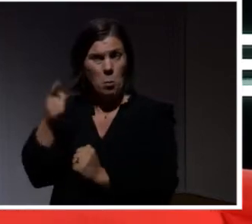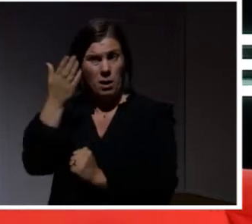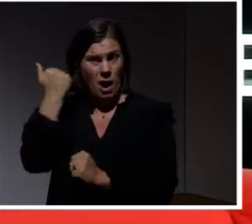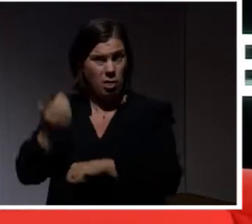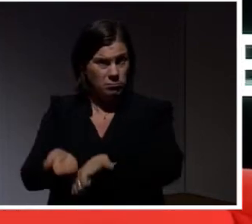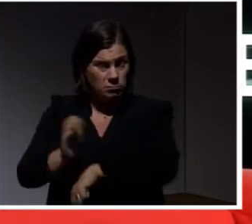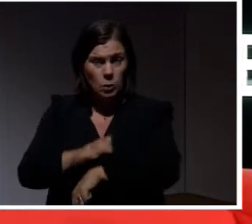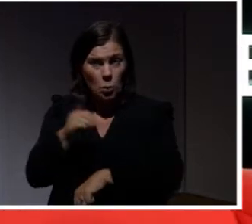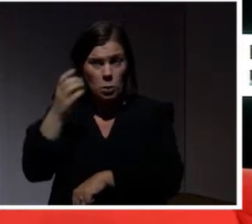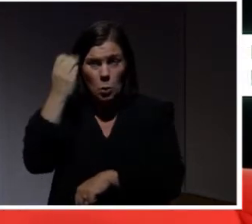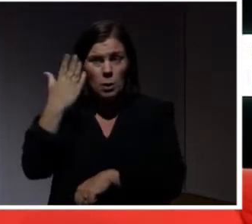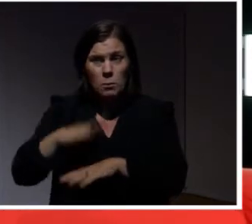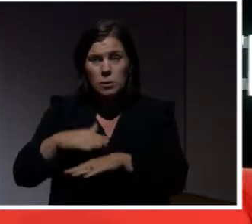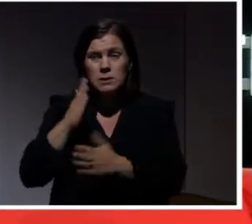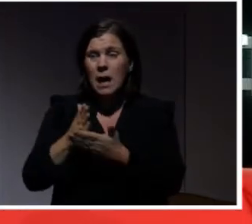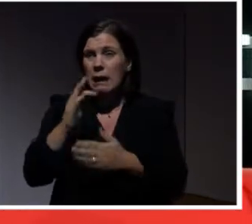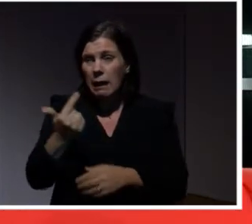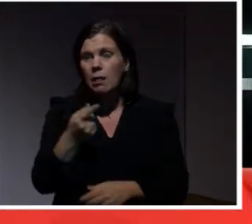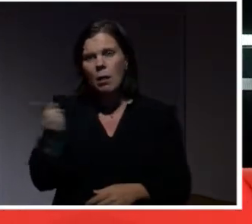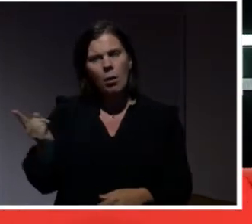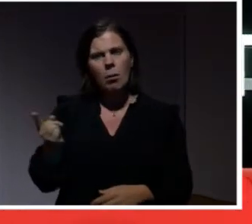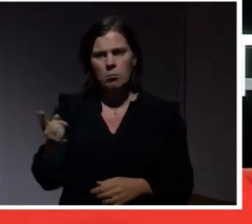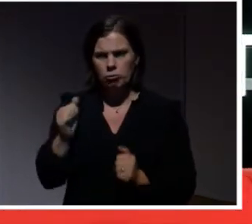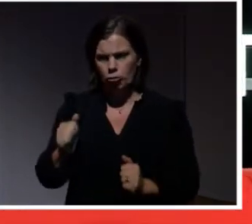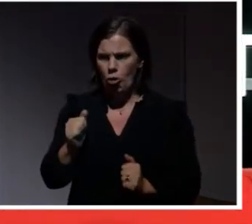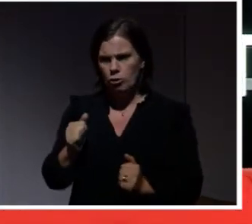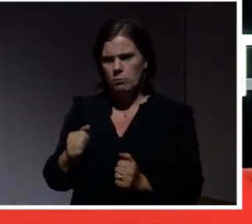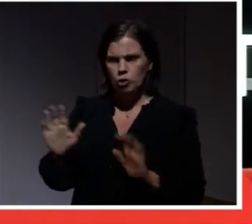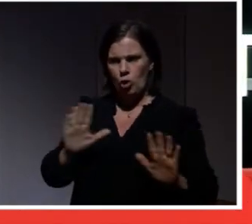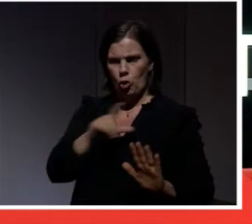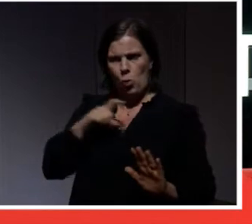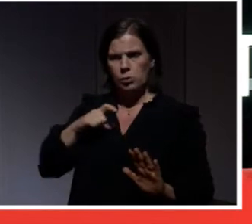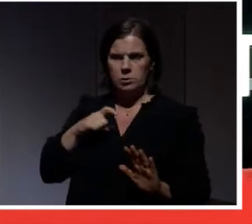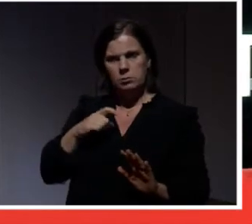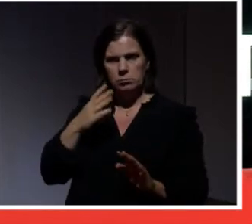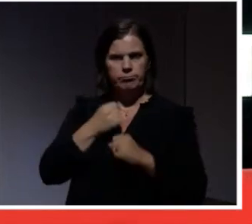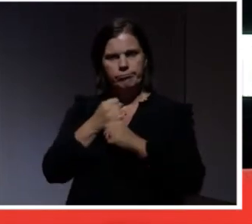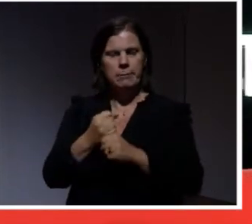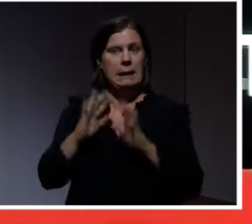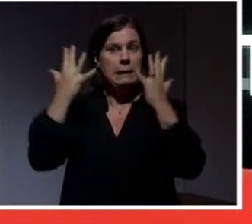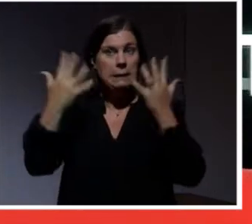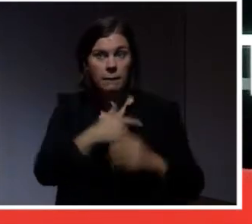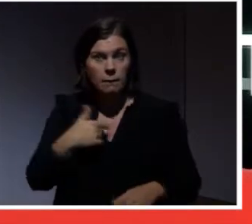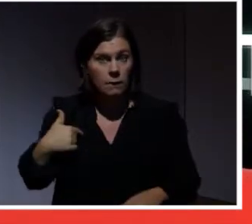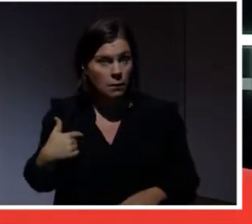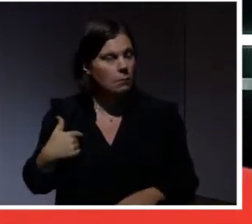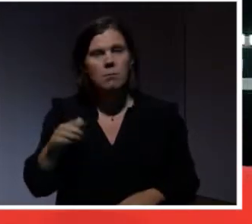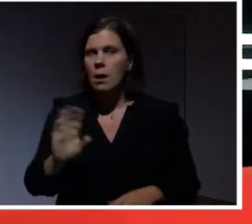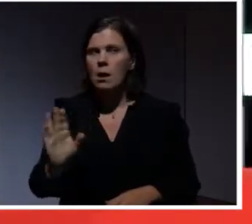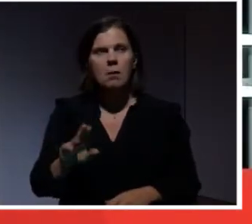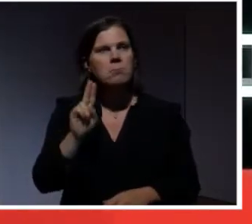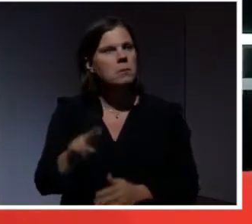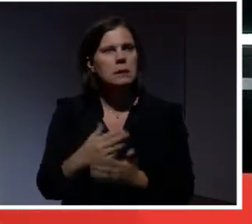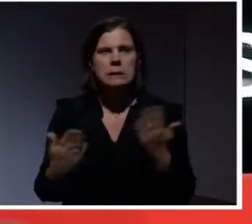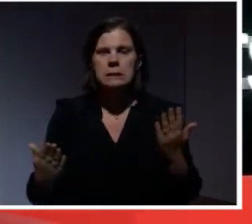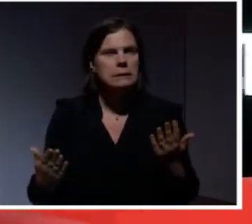hur? Och de är ju duktiga på säkerhet. De ska ju hålla oss vid liv. Kan man ju tänka. Eller hur? Nej. Så